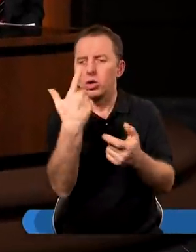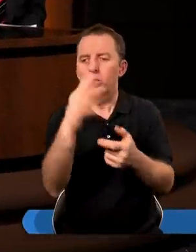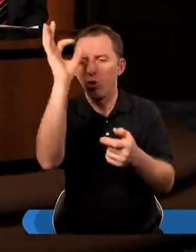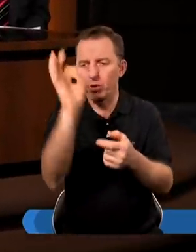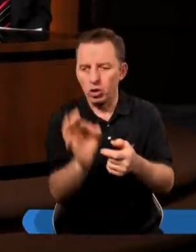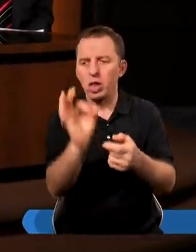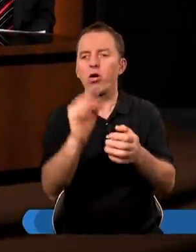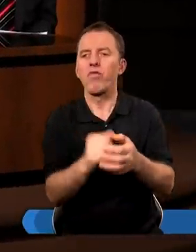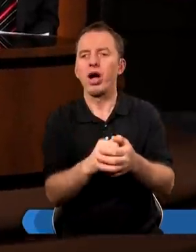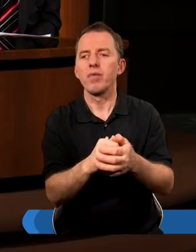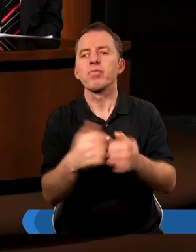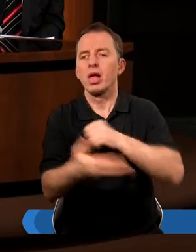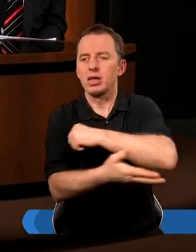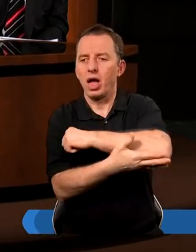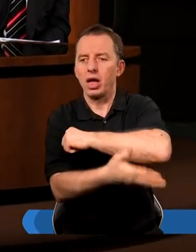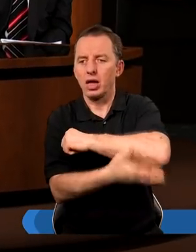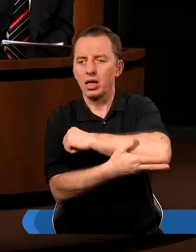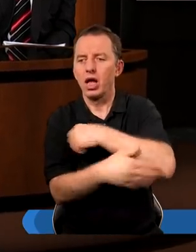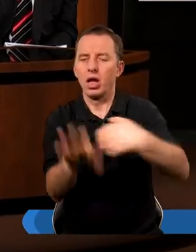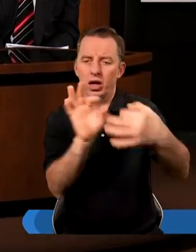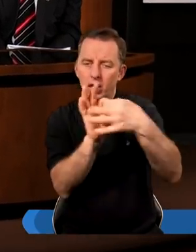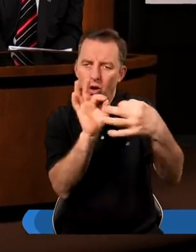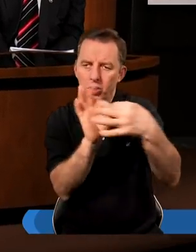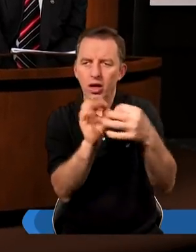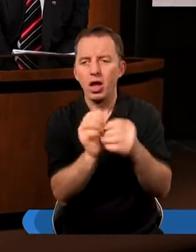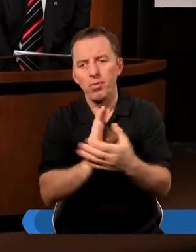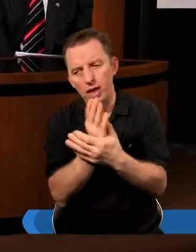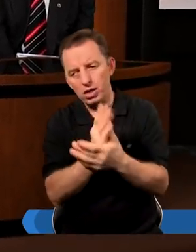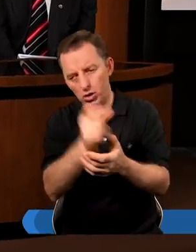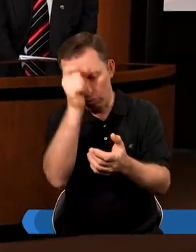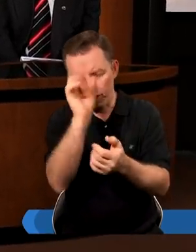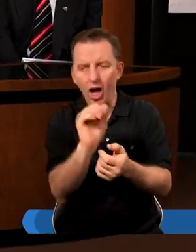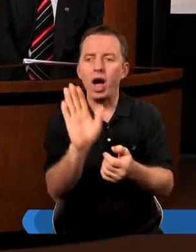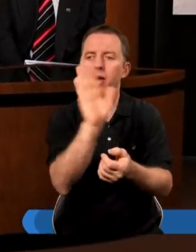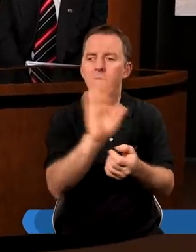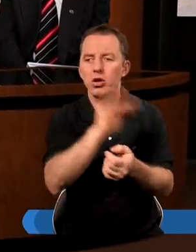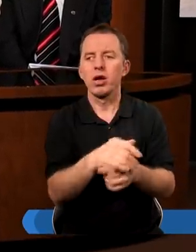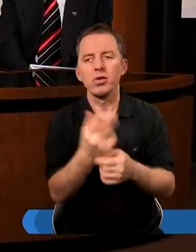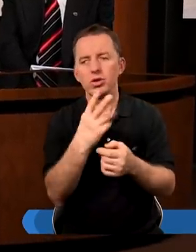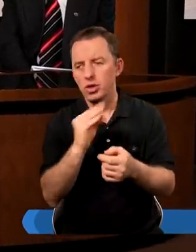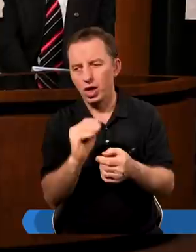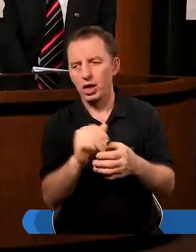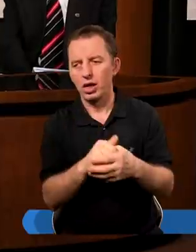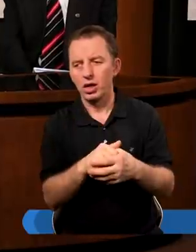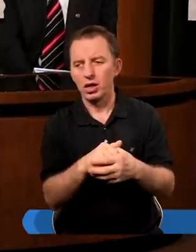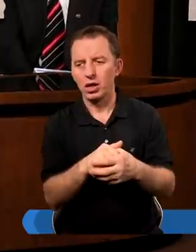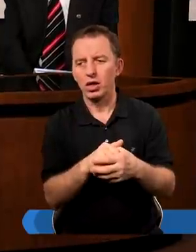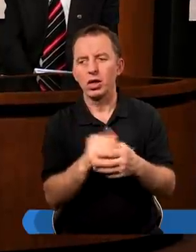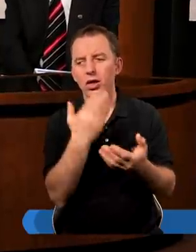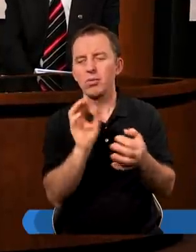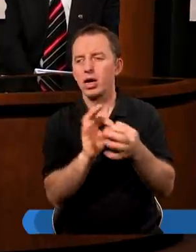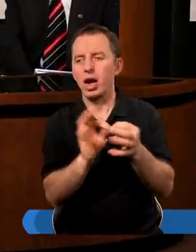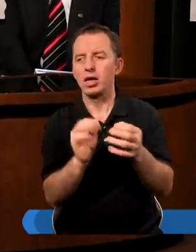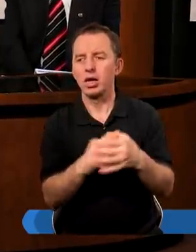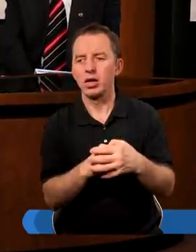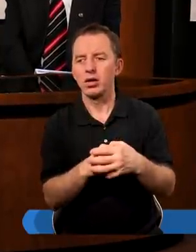stuprocentowa zasada relacji między człowiekiem a Bogiem? Nie jest to właściwa relacja.